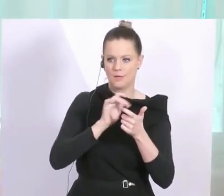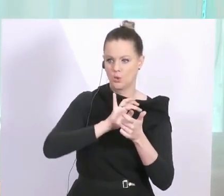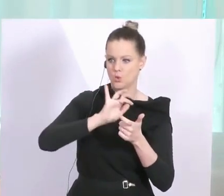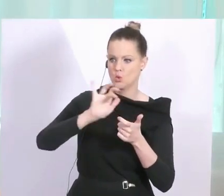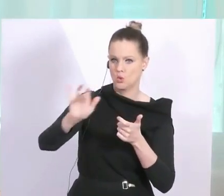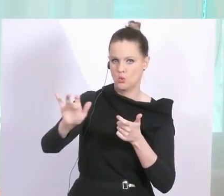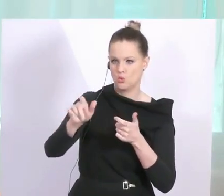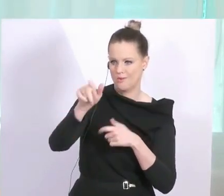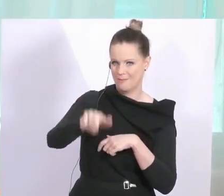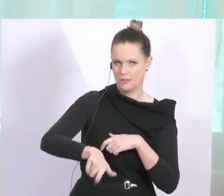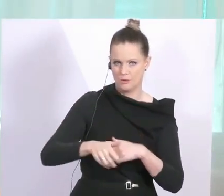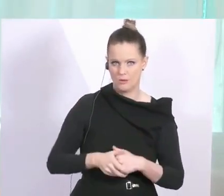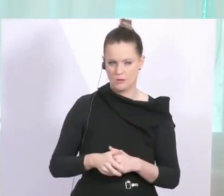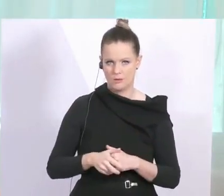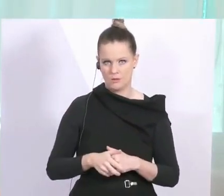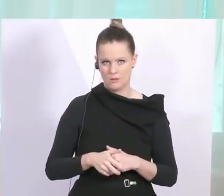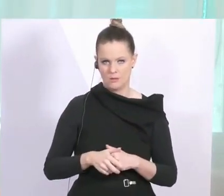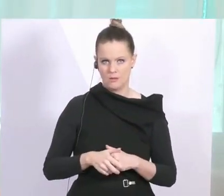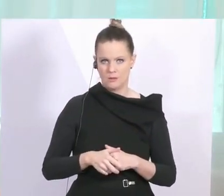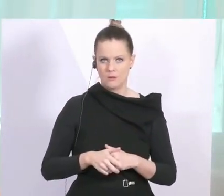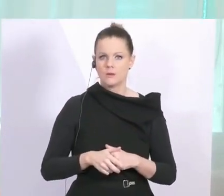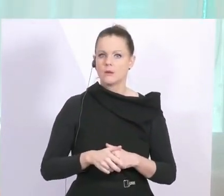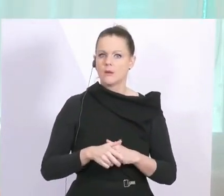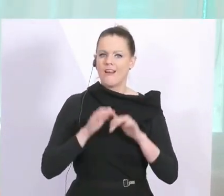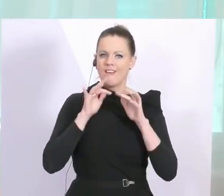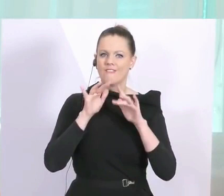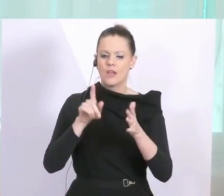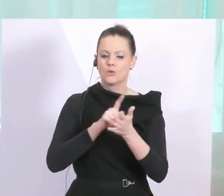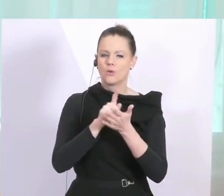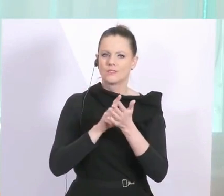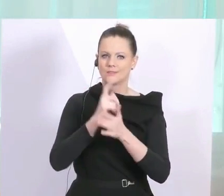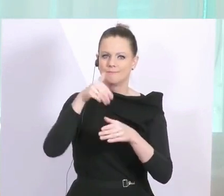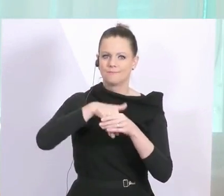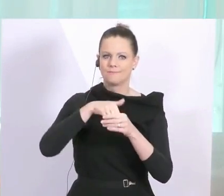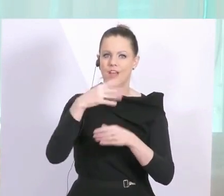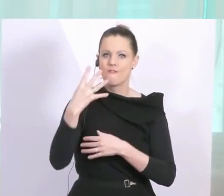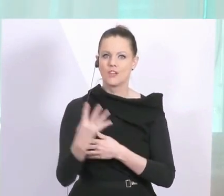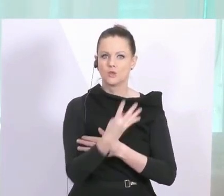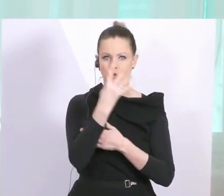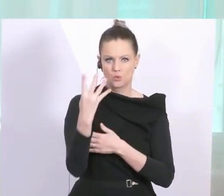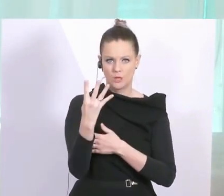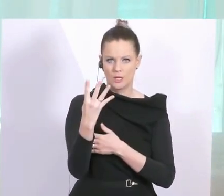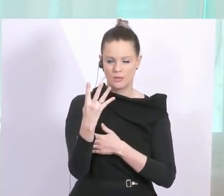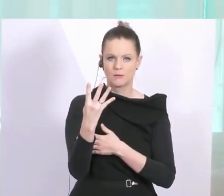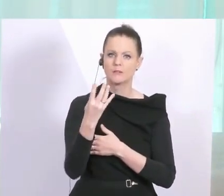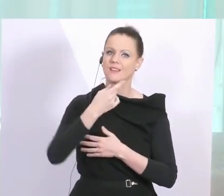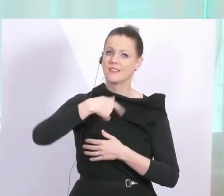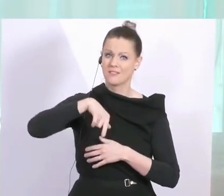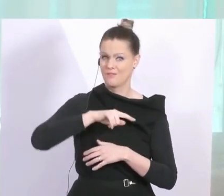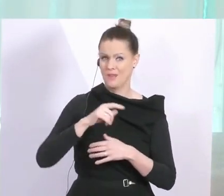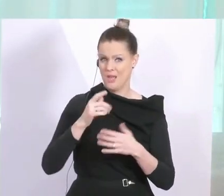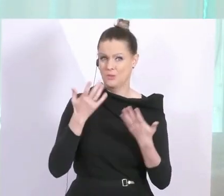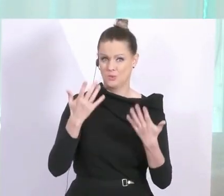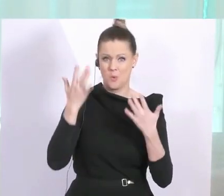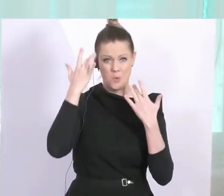anderen. Und eine Wirkungszeit von vier Stunden. Und das ist etwas, was wir an Kultur so